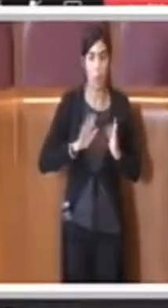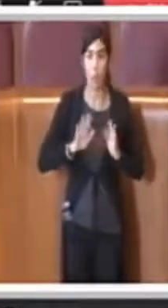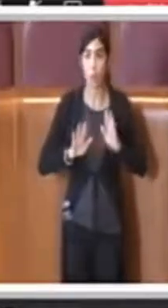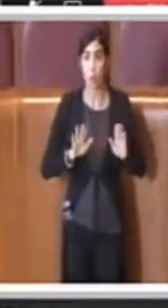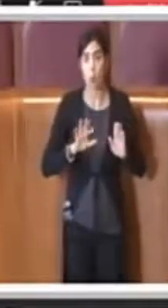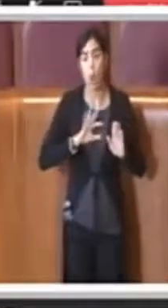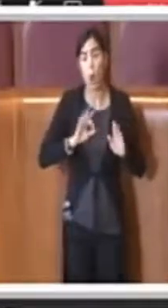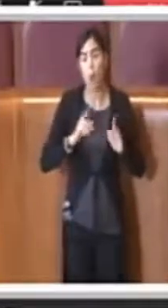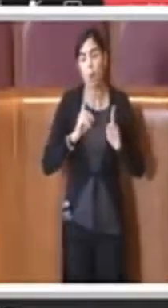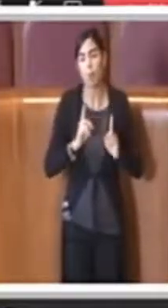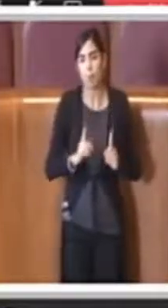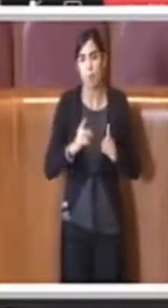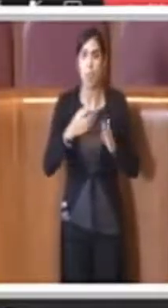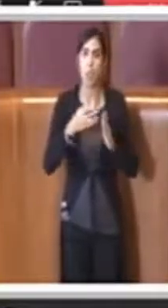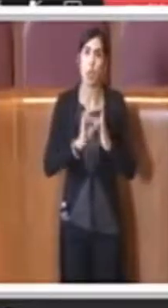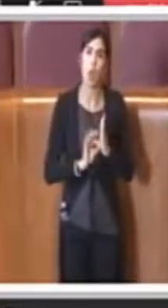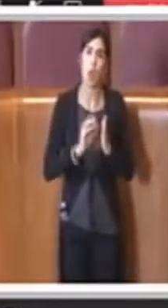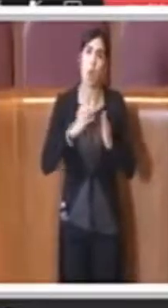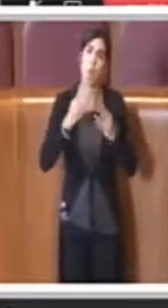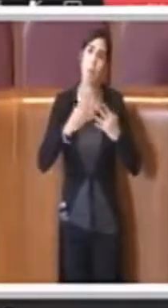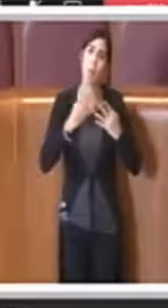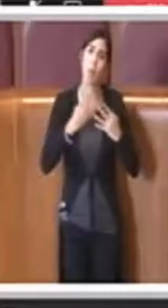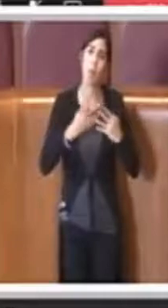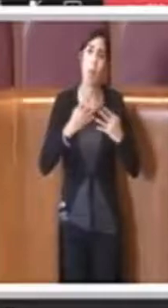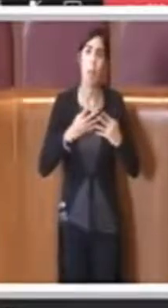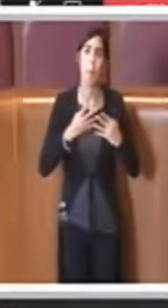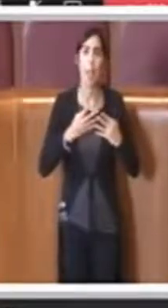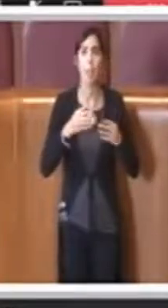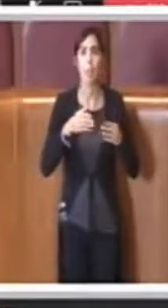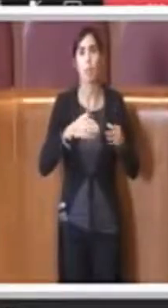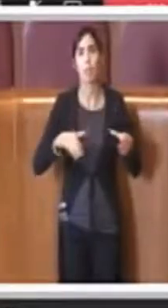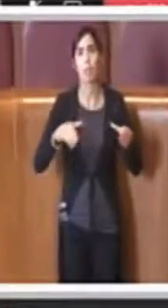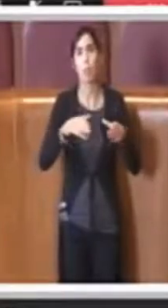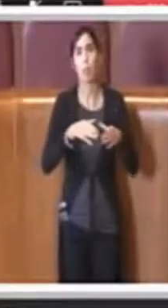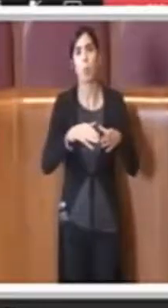di funzionamento degli organi di governo.